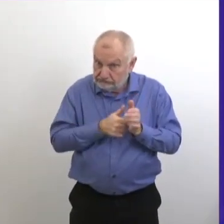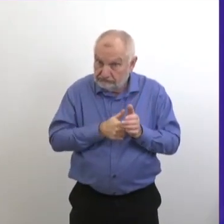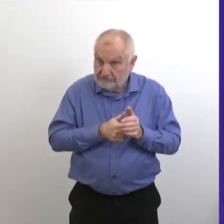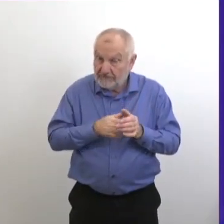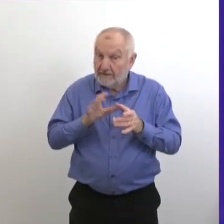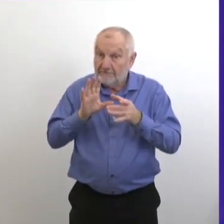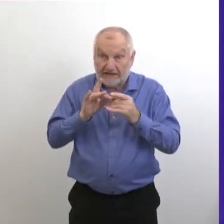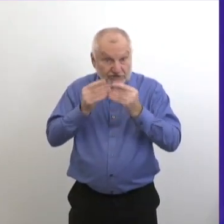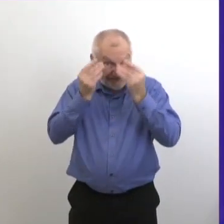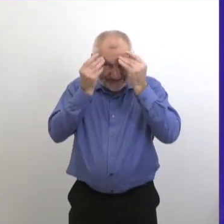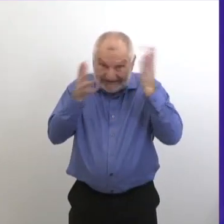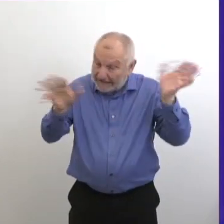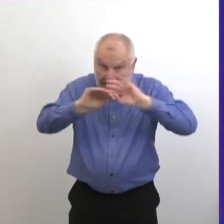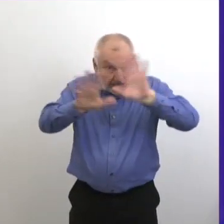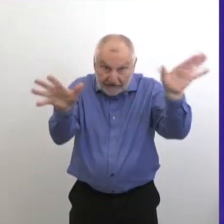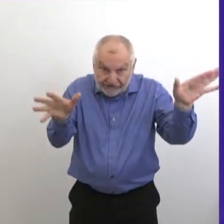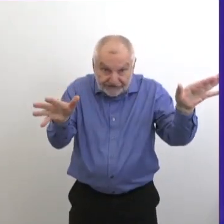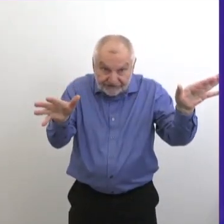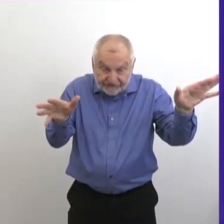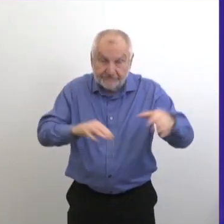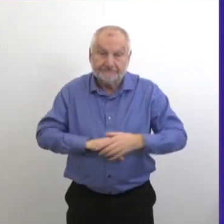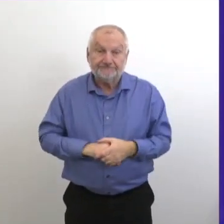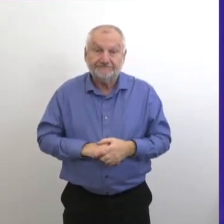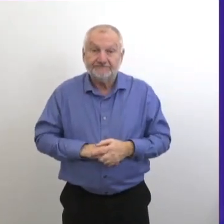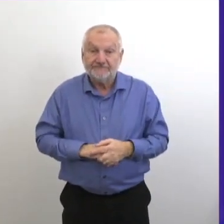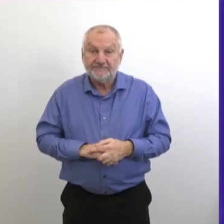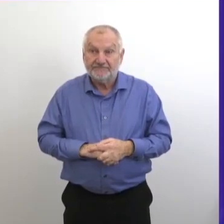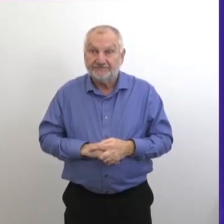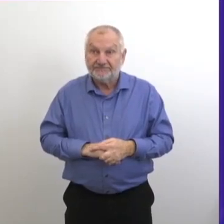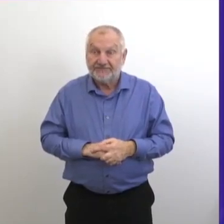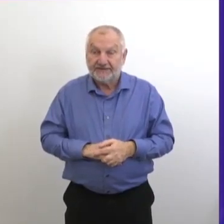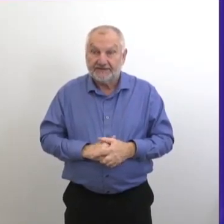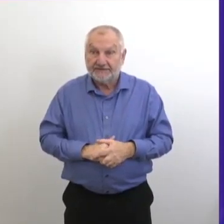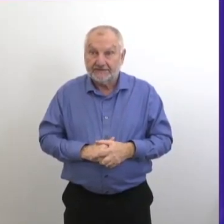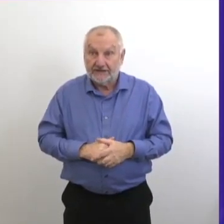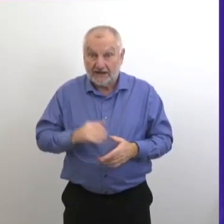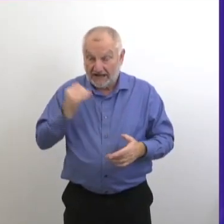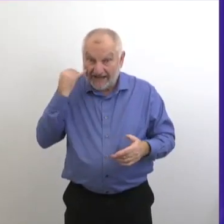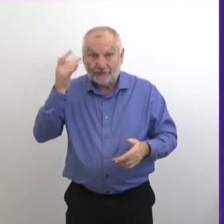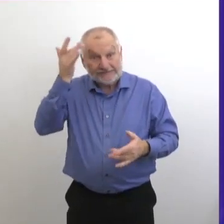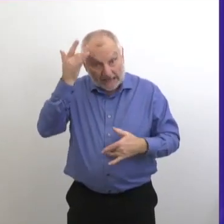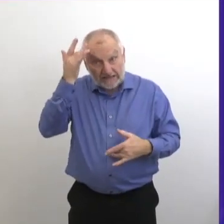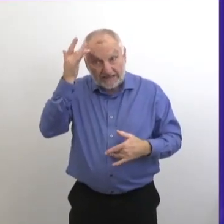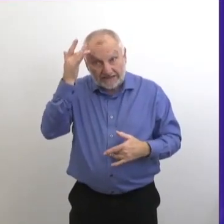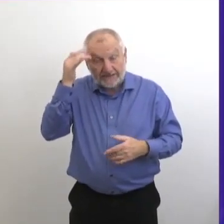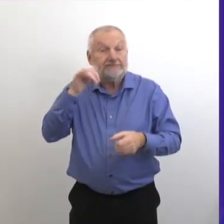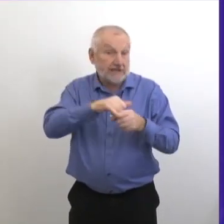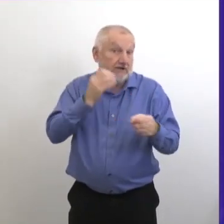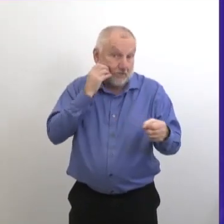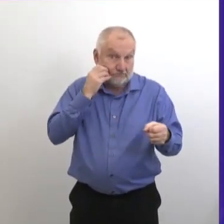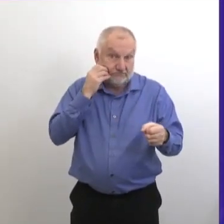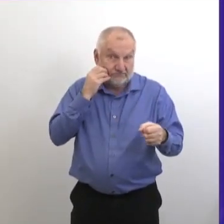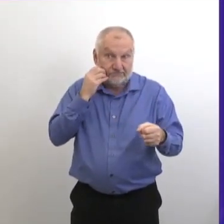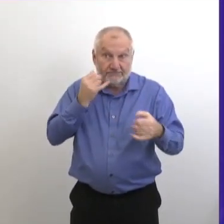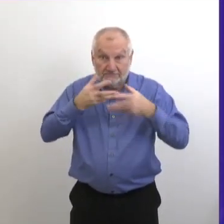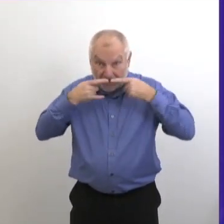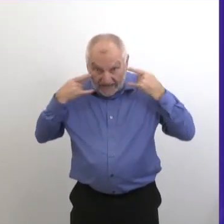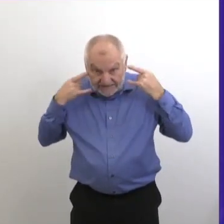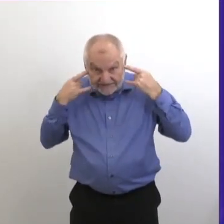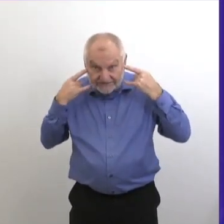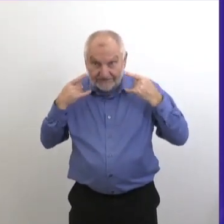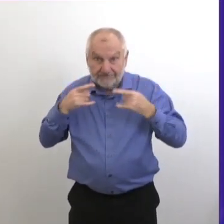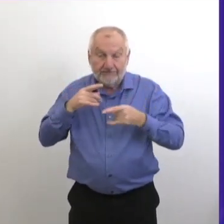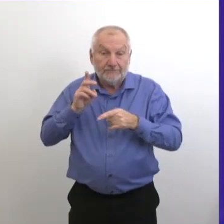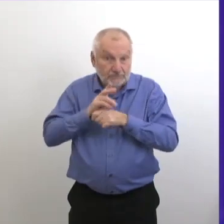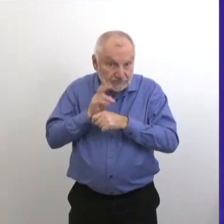en ce qui concerne ce genre de choses. Certainement, tout le monde devrait rester à la maison lorsqu'ils sont malades, devraient porter un masque. mais nous suggérons que